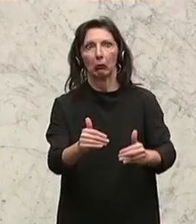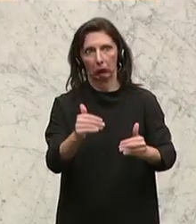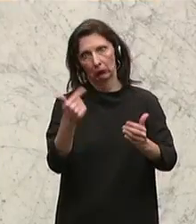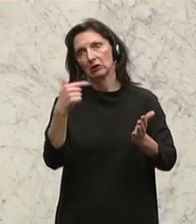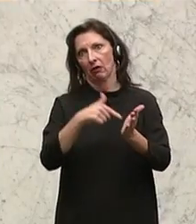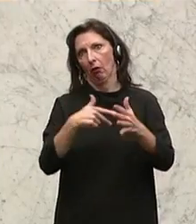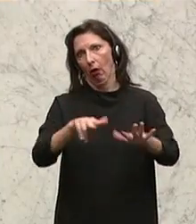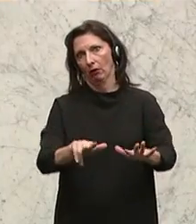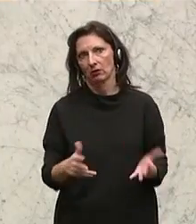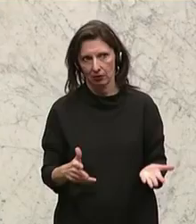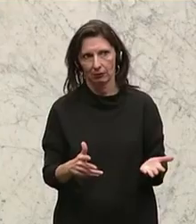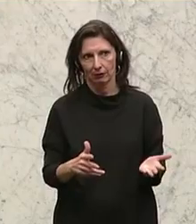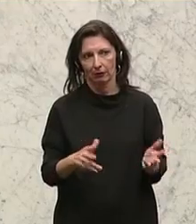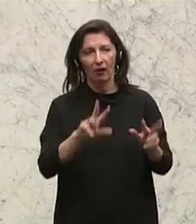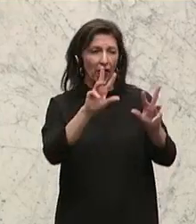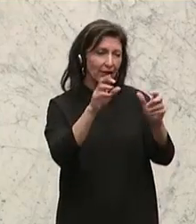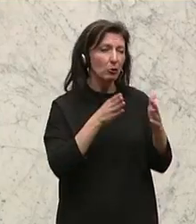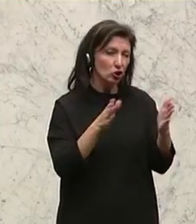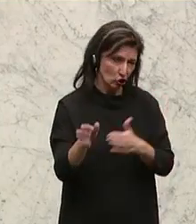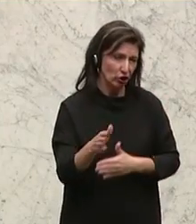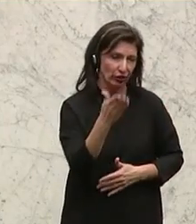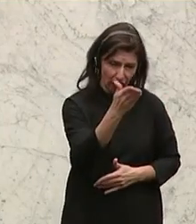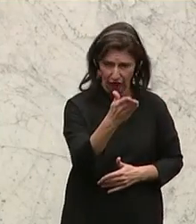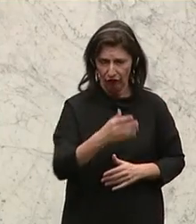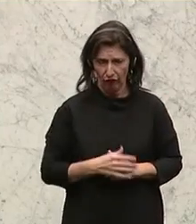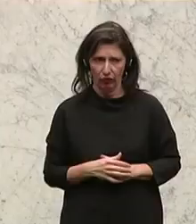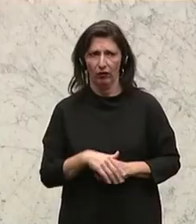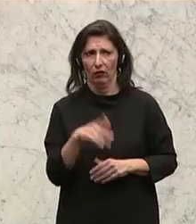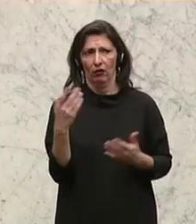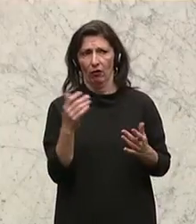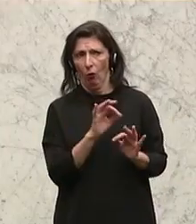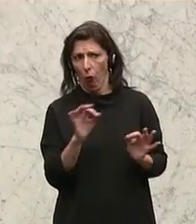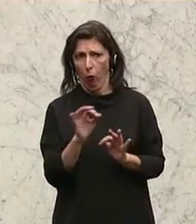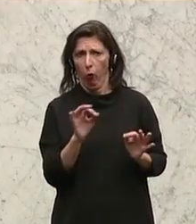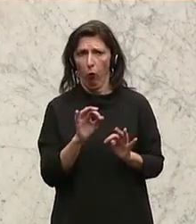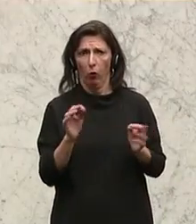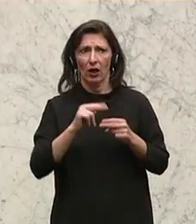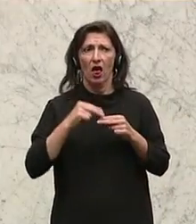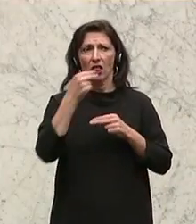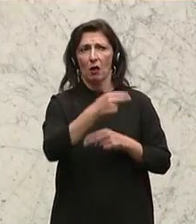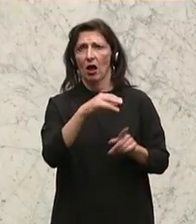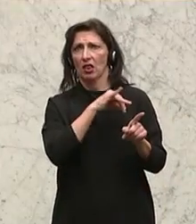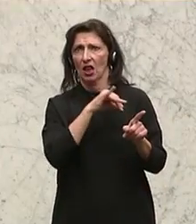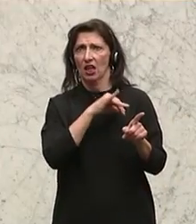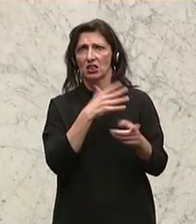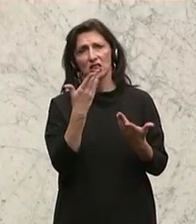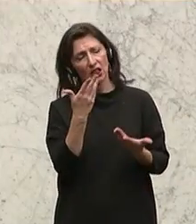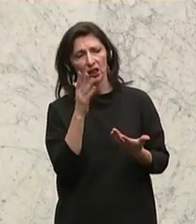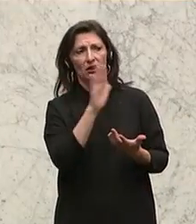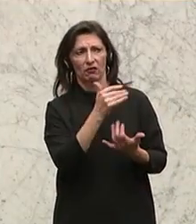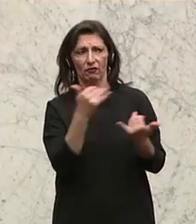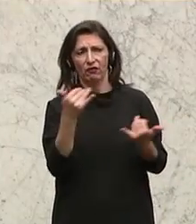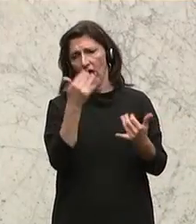Thema Schieflage oder das zur ungerechten Beurteilung von Anrainerinteressen. Und